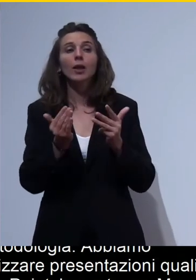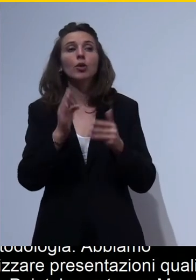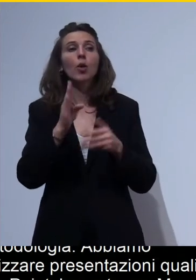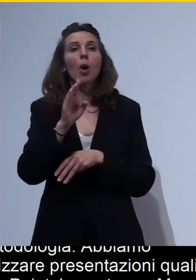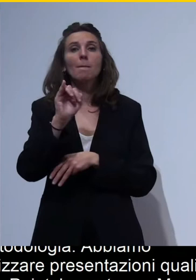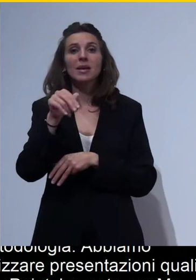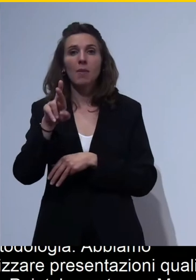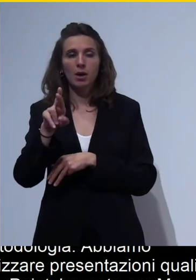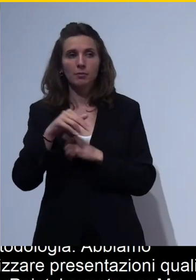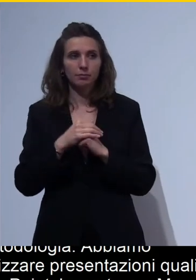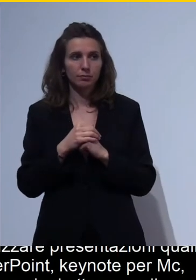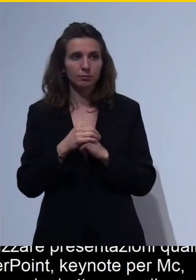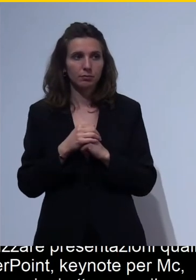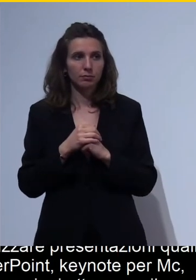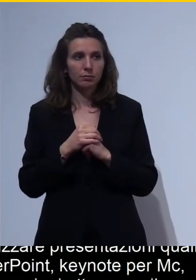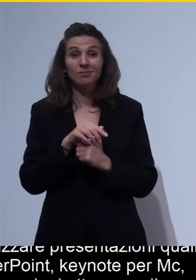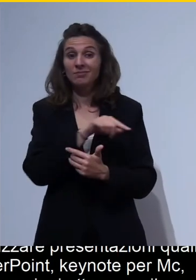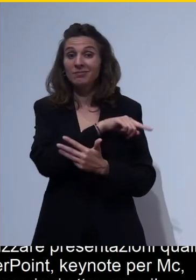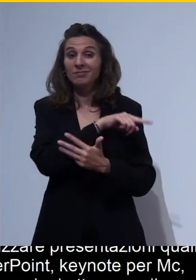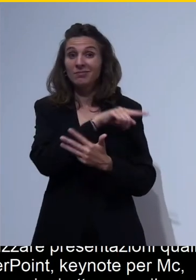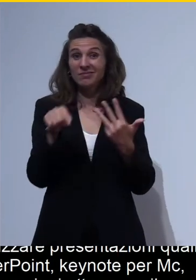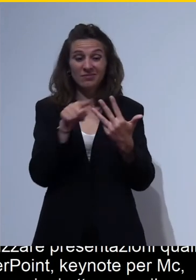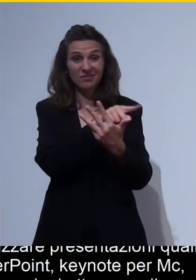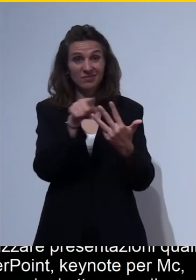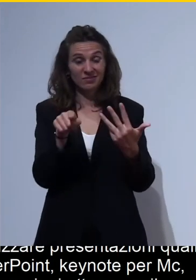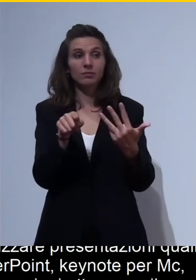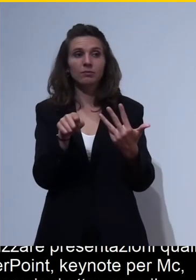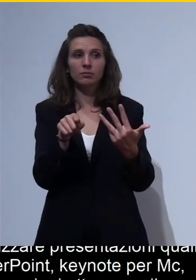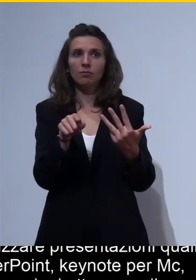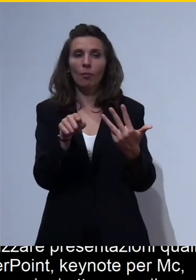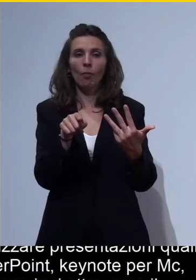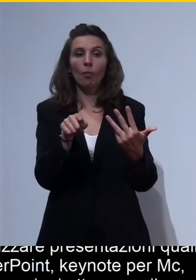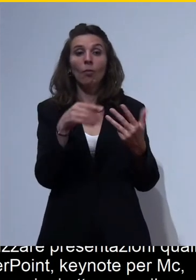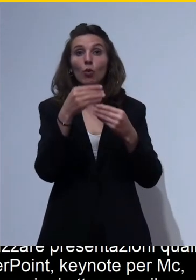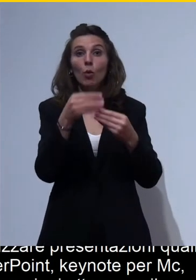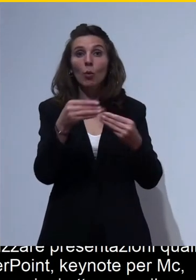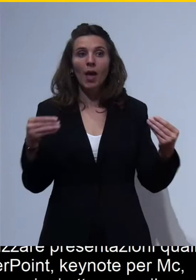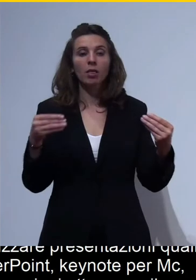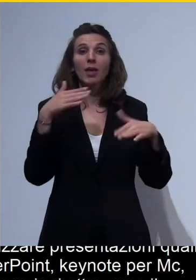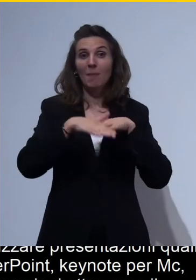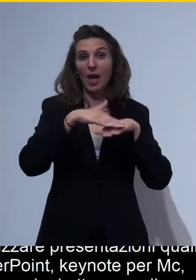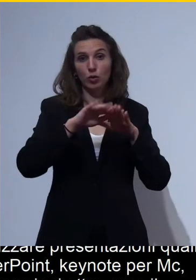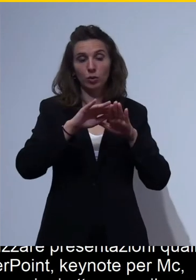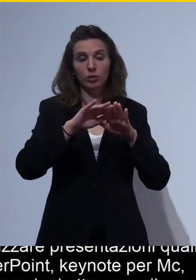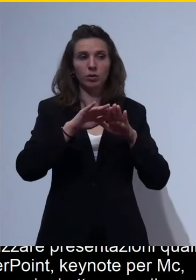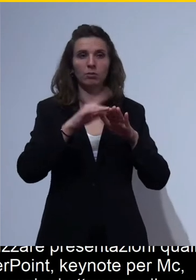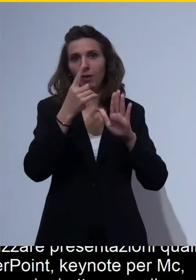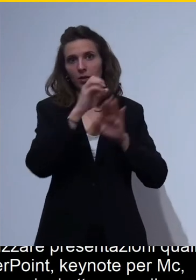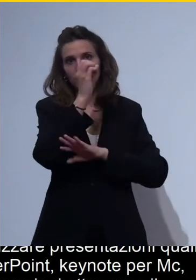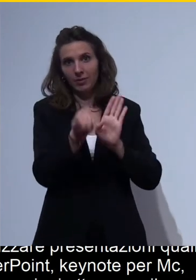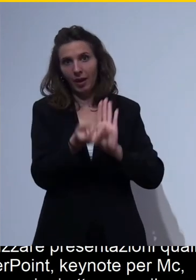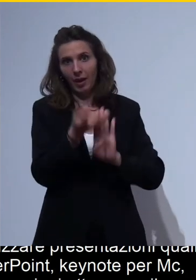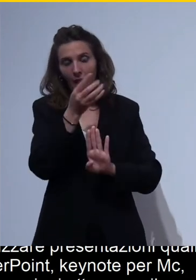Di questi metodi e strumenti per creare presentazioni abbiamo studiato